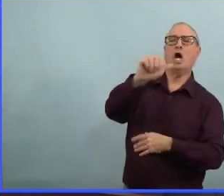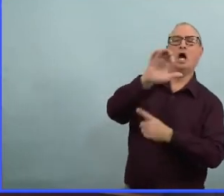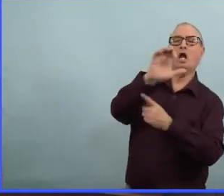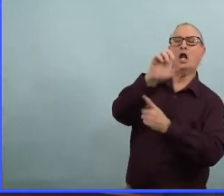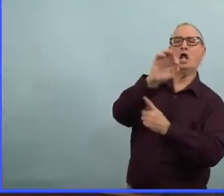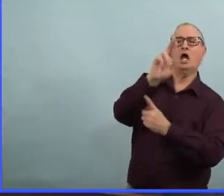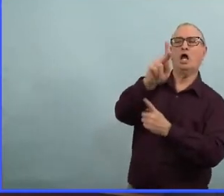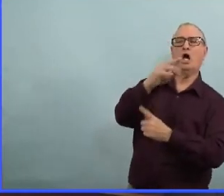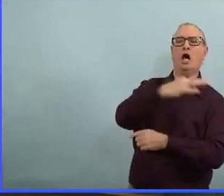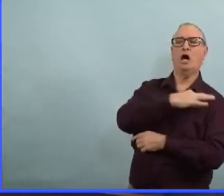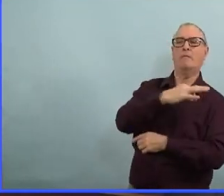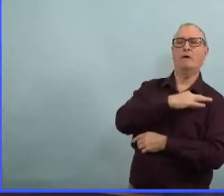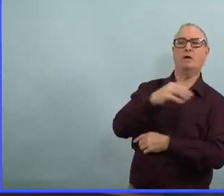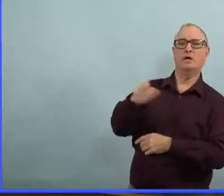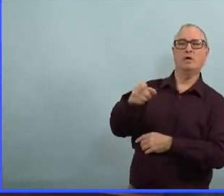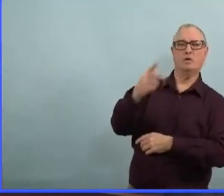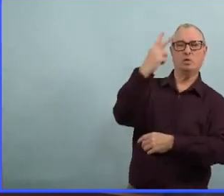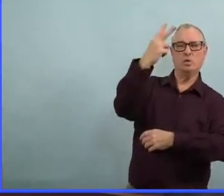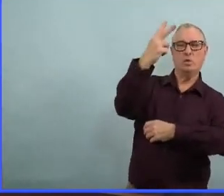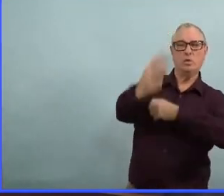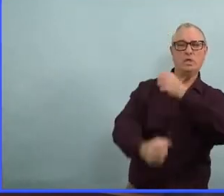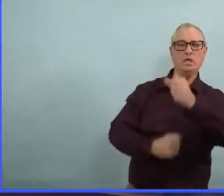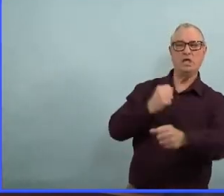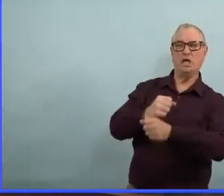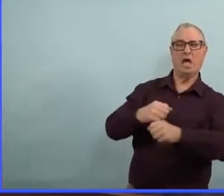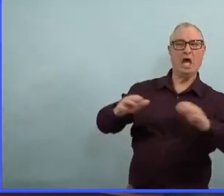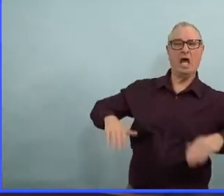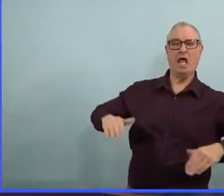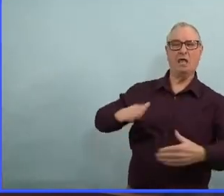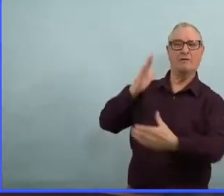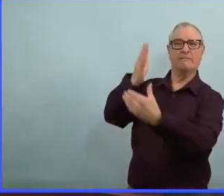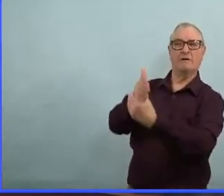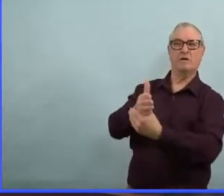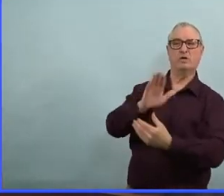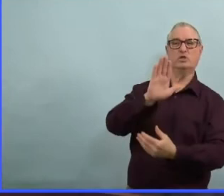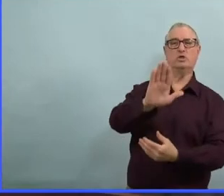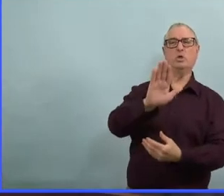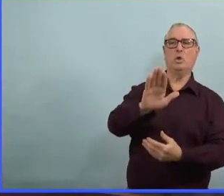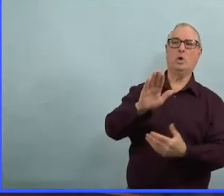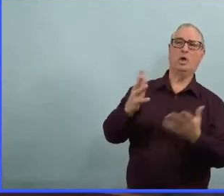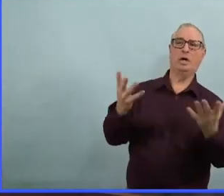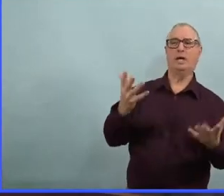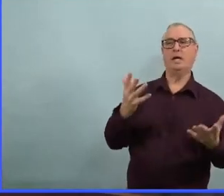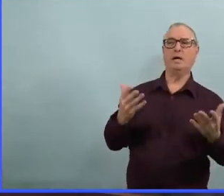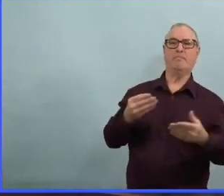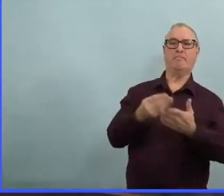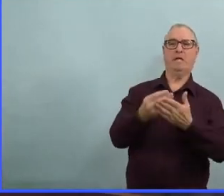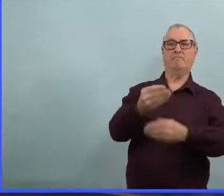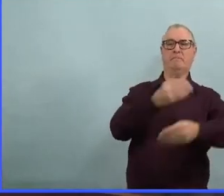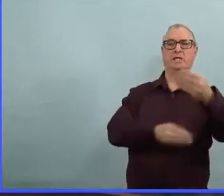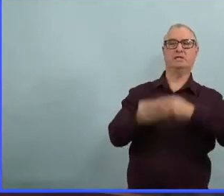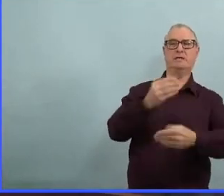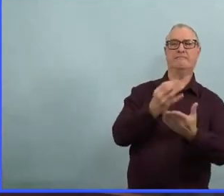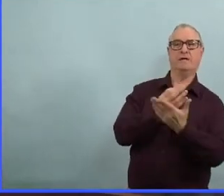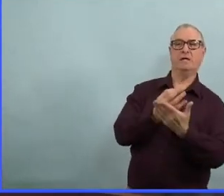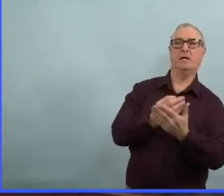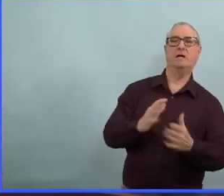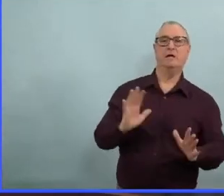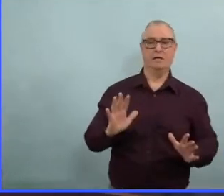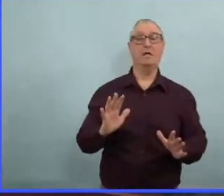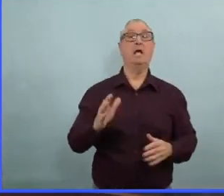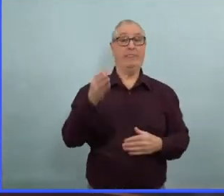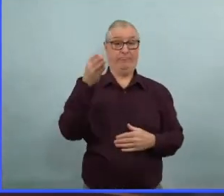mais ça n pas été fait à temps non non ça l'a été absolument c'était là parce que quand j'ai rempli le nouveau formulaire